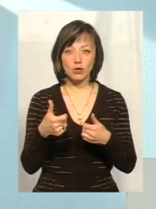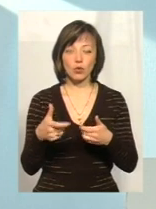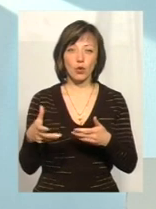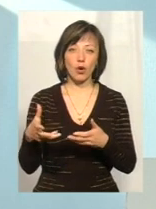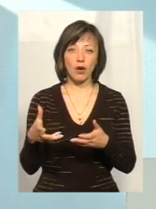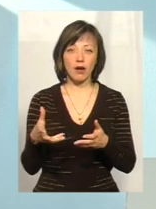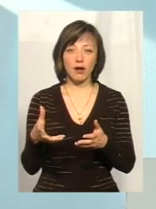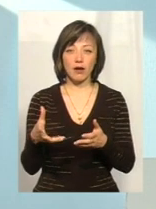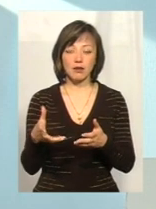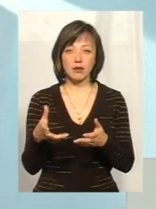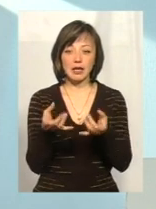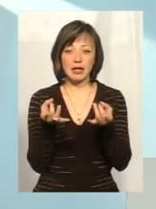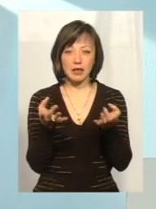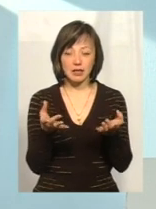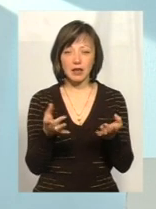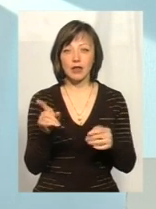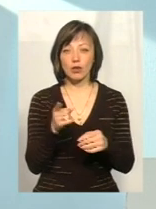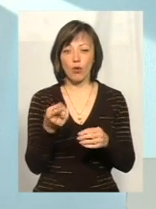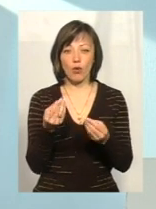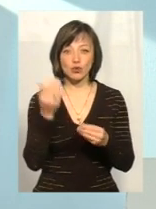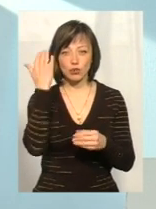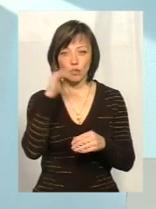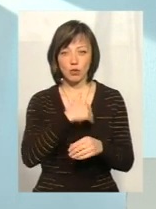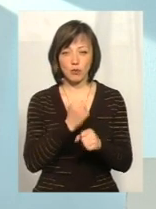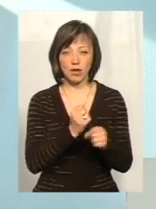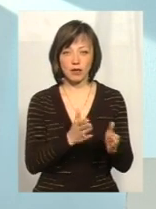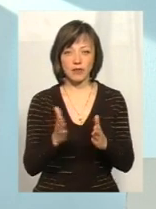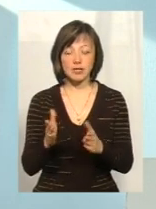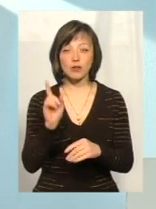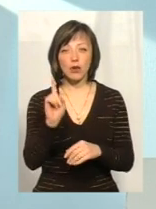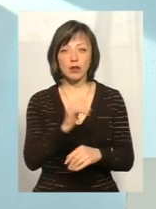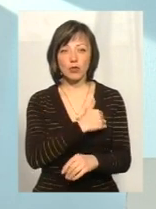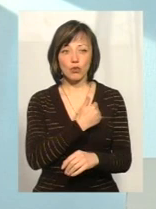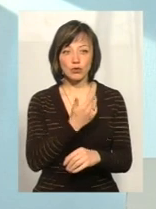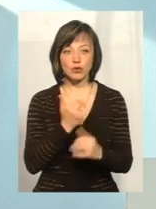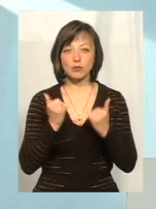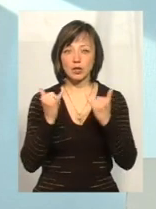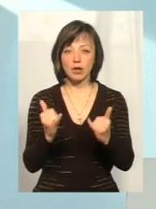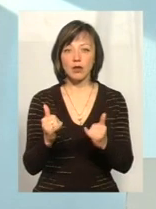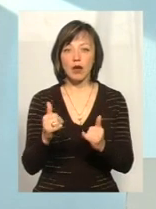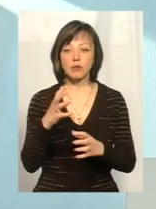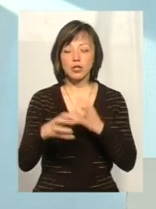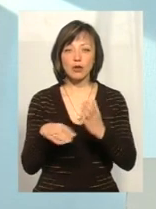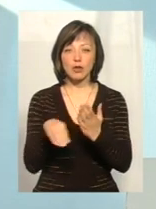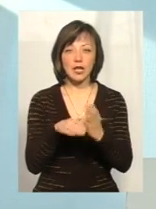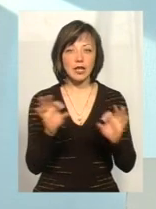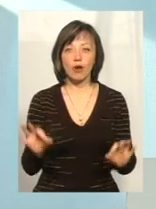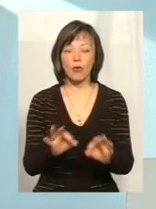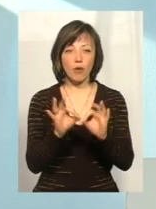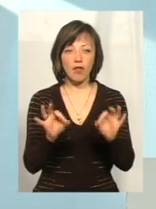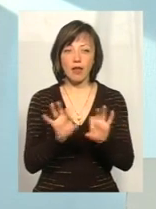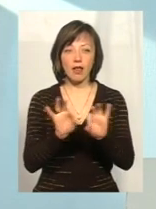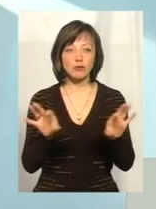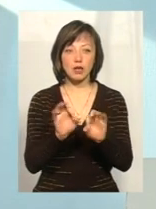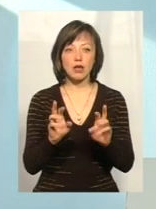за чужі кошти хочемо тут якісь порядки навести. До речі, я хочу віддати пошану донорам. Донори ніколи не